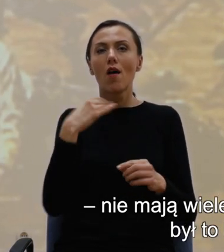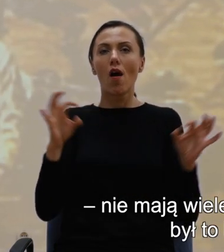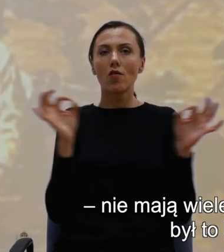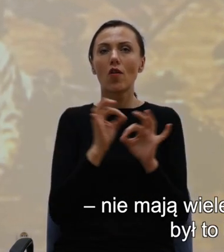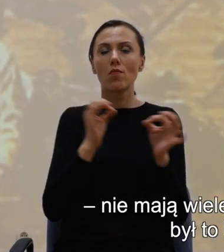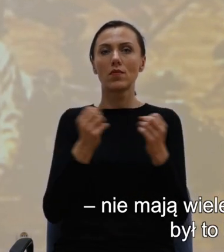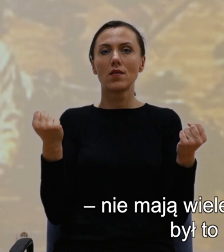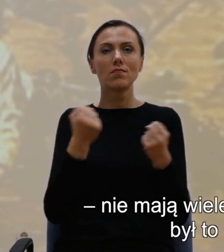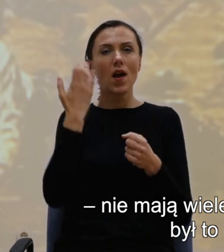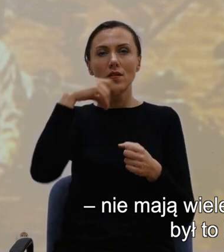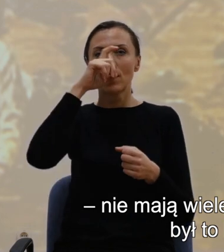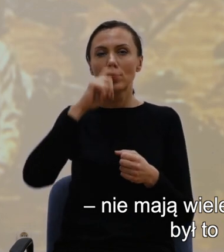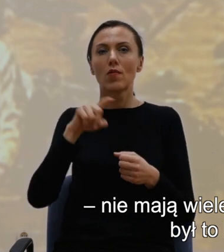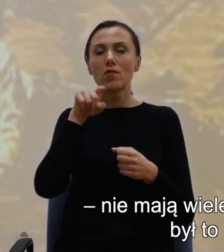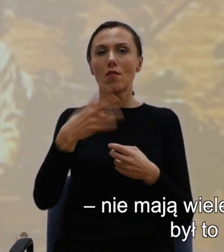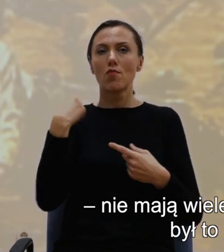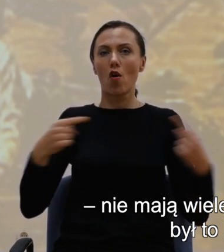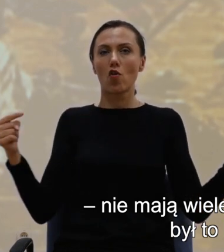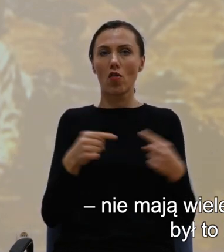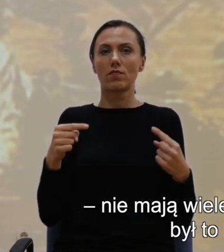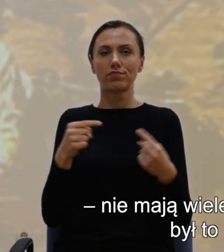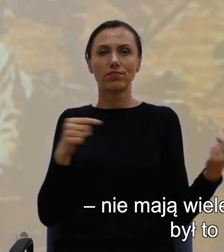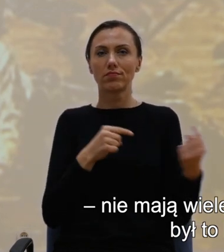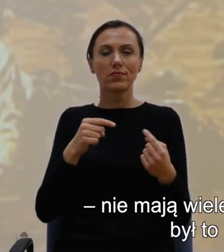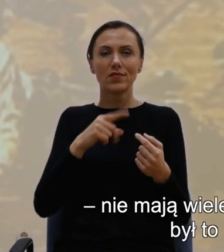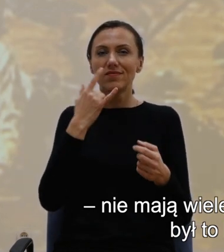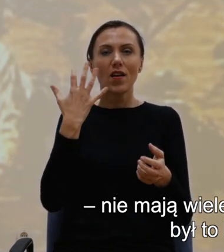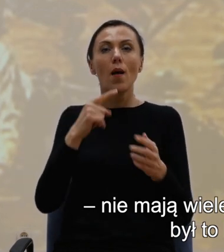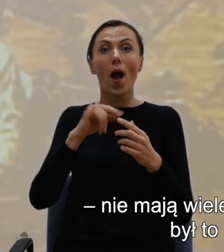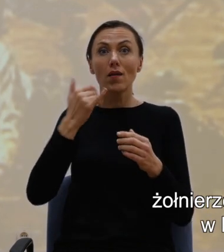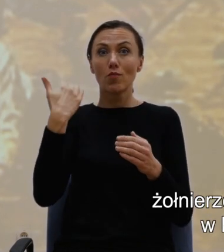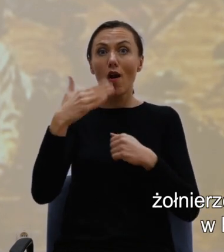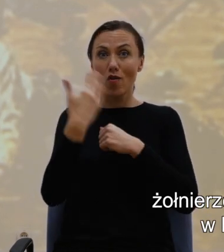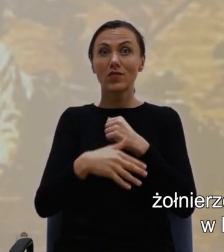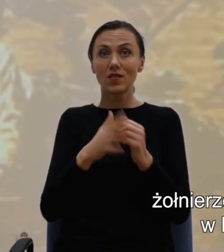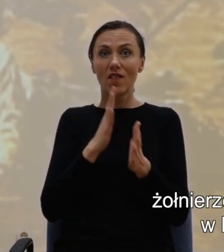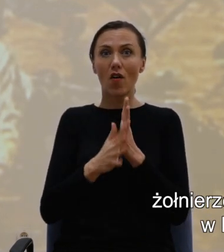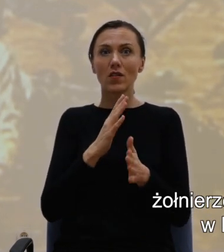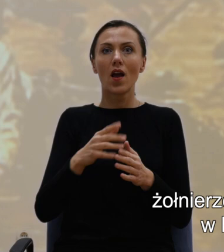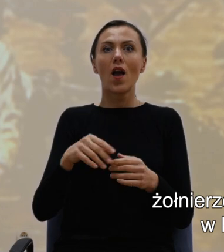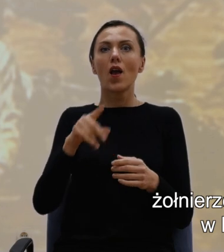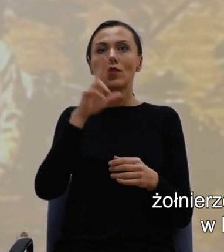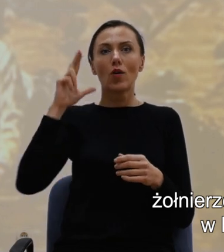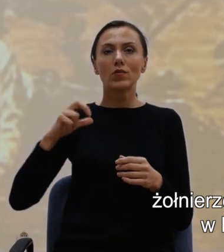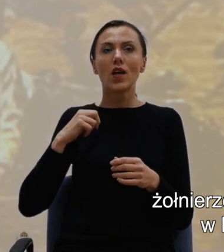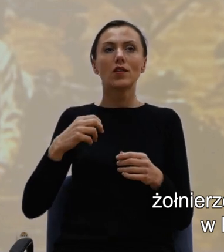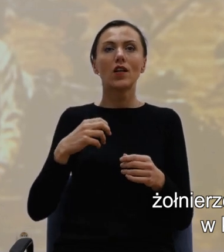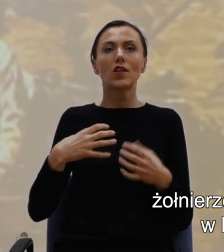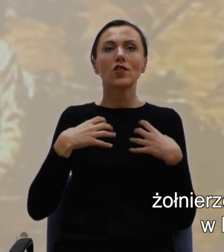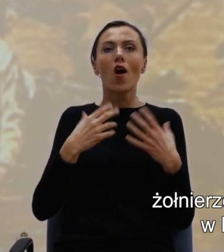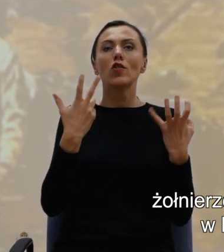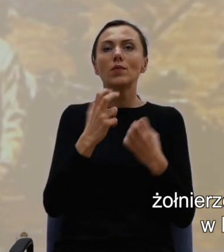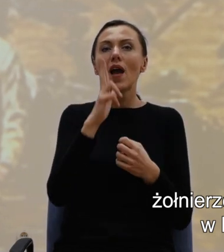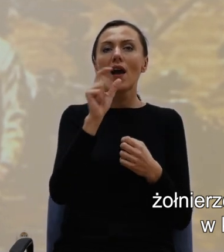i bratobójczy był to konflikt, w którym pod koniec wojny żołnierze żyli na racjach 800